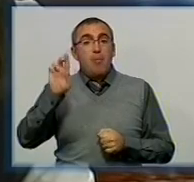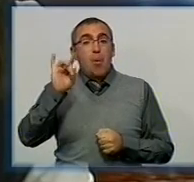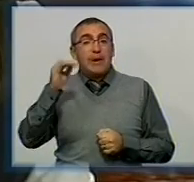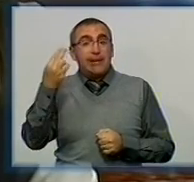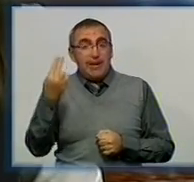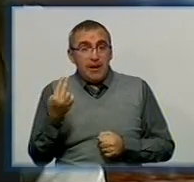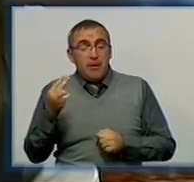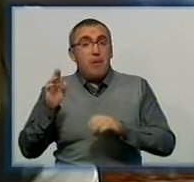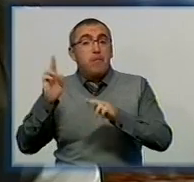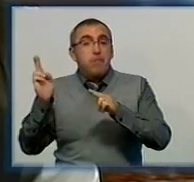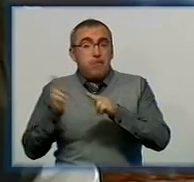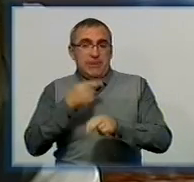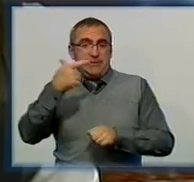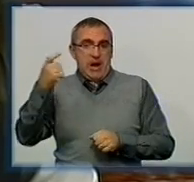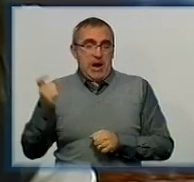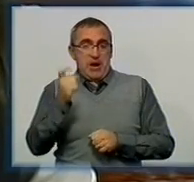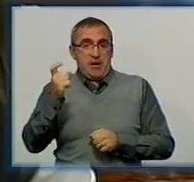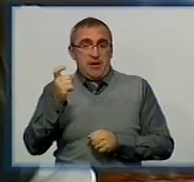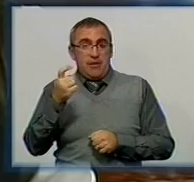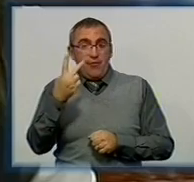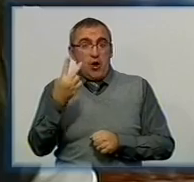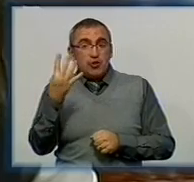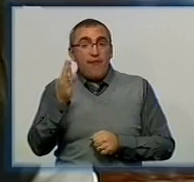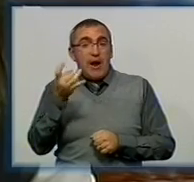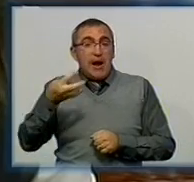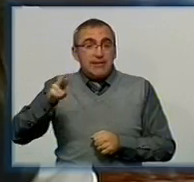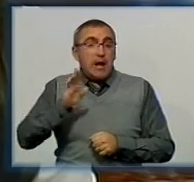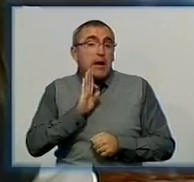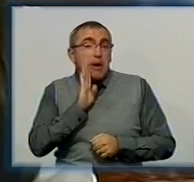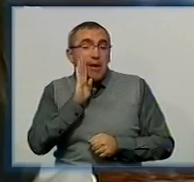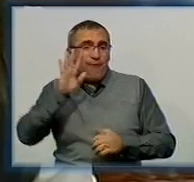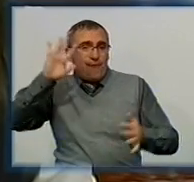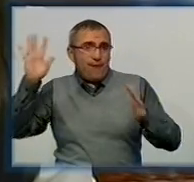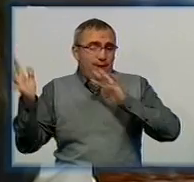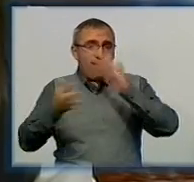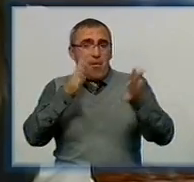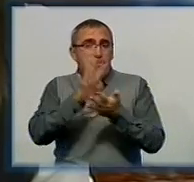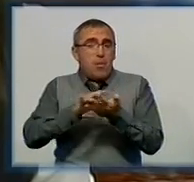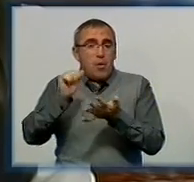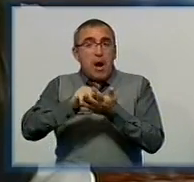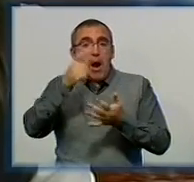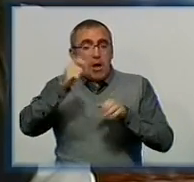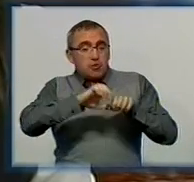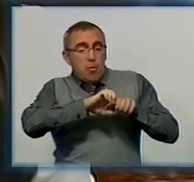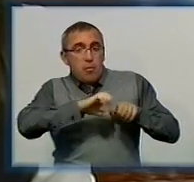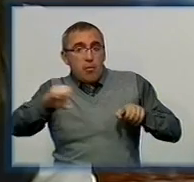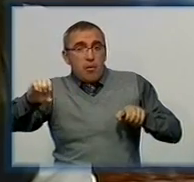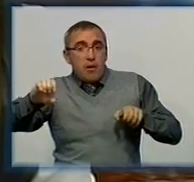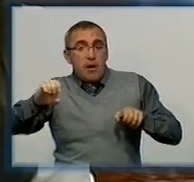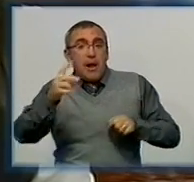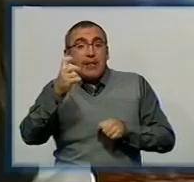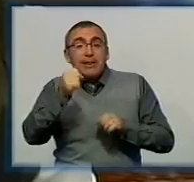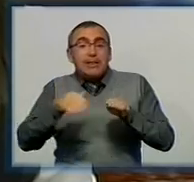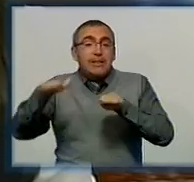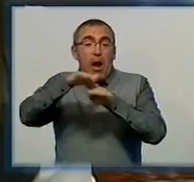залишається без блакитного палива. 24 вересня вранці шквальний вітер пошкодив газопровід, що проходить над